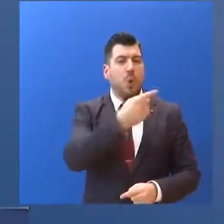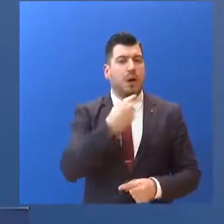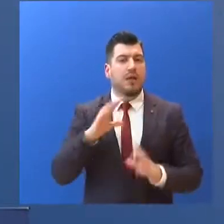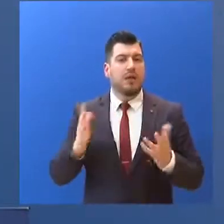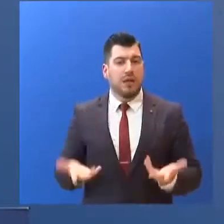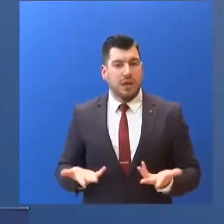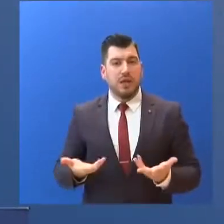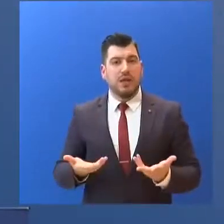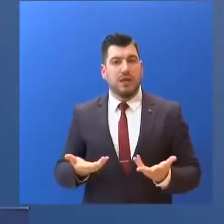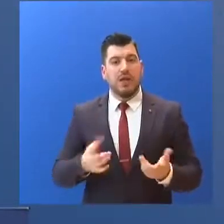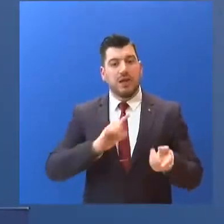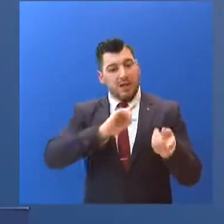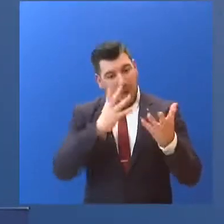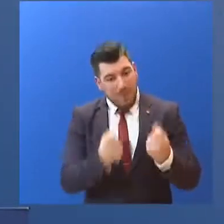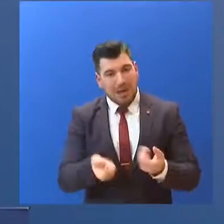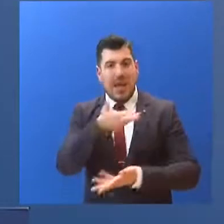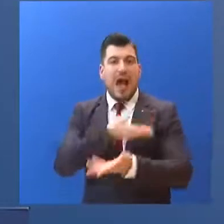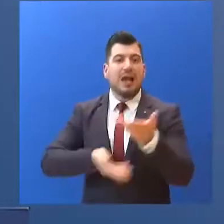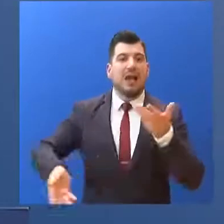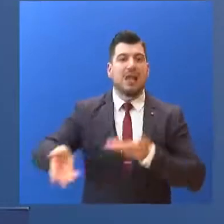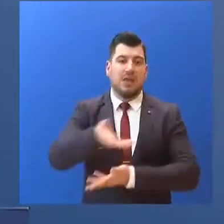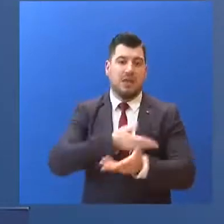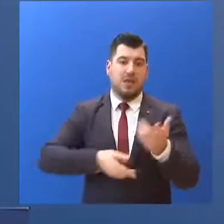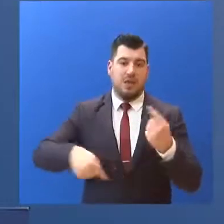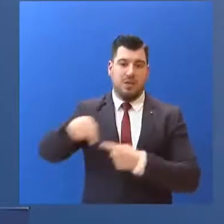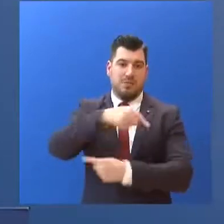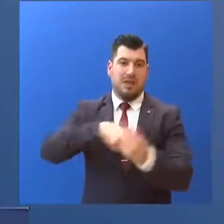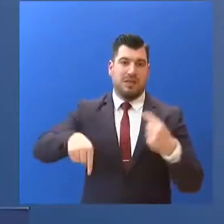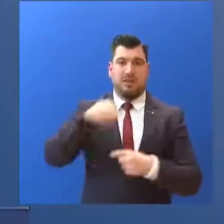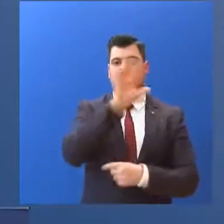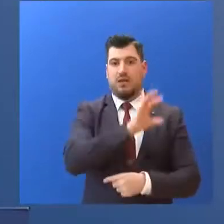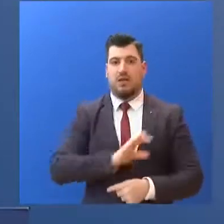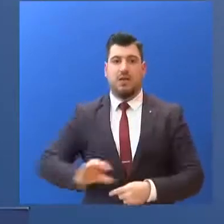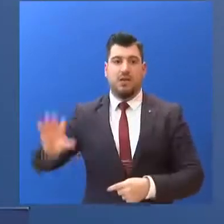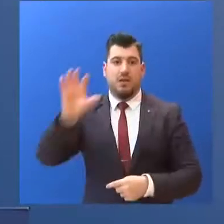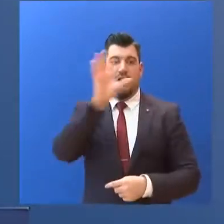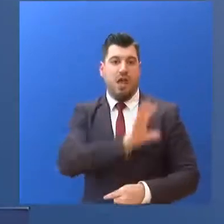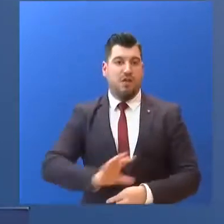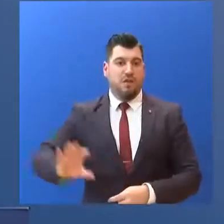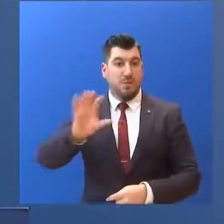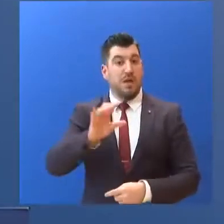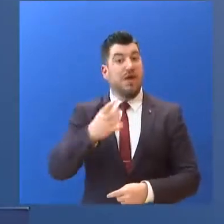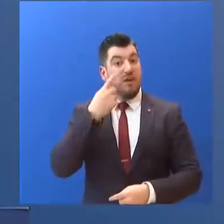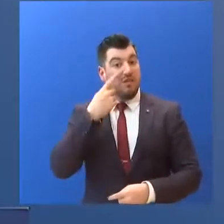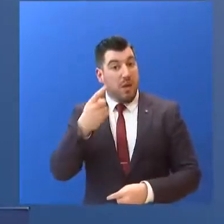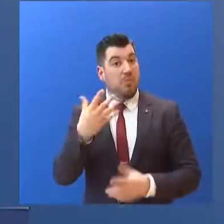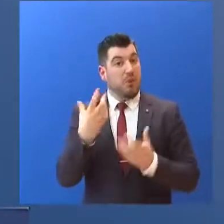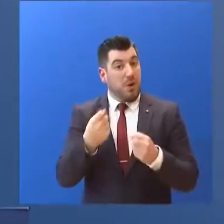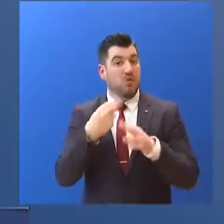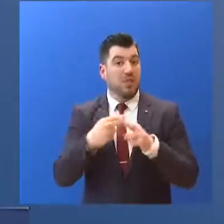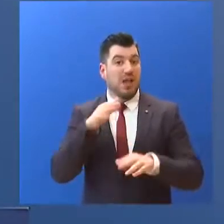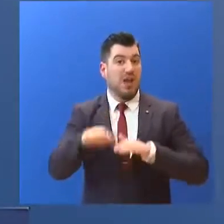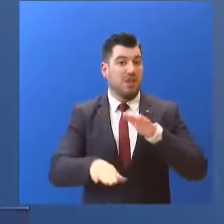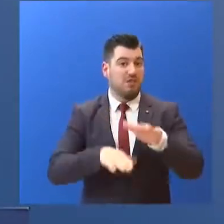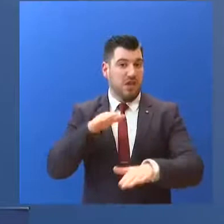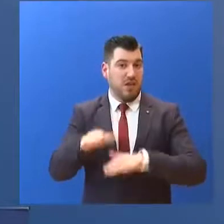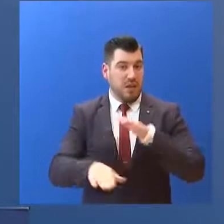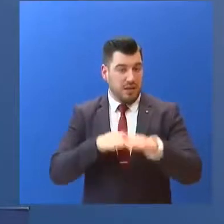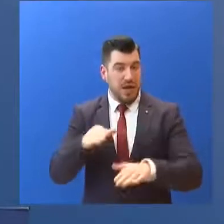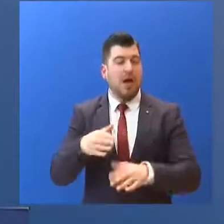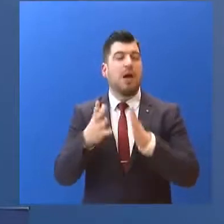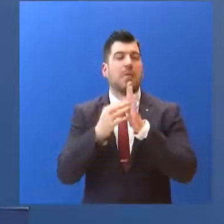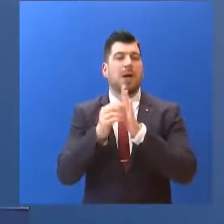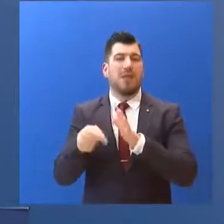μεταξύ των κρατών μελών. Ευτυχώς έχουν πάρθει πολύ σημαντικά βήματα... σε επίπεδο Ευρωπαϊκής Ένωσης... όπως η ρήτρα γενικής διαφυγής... το Σύμφωνο